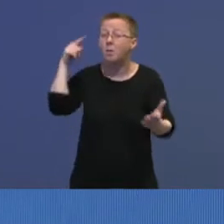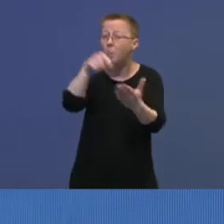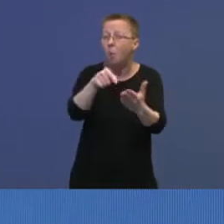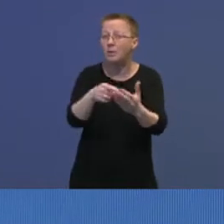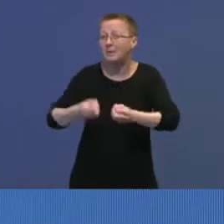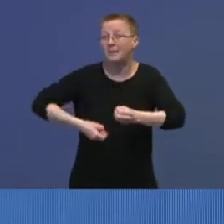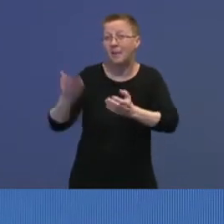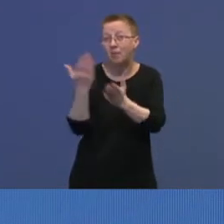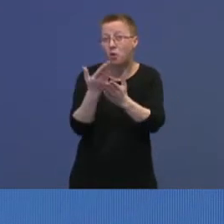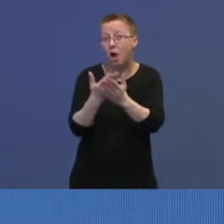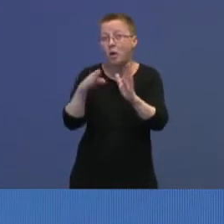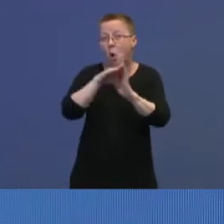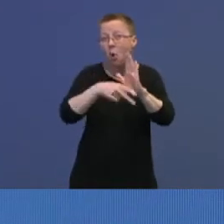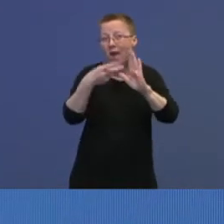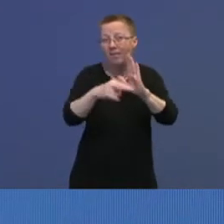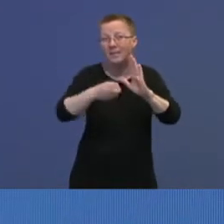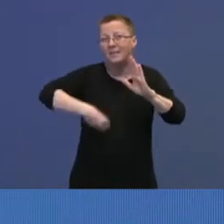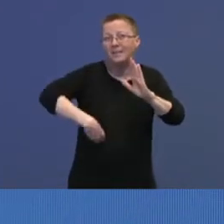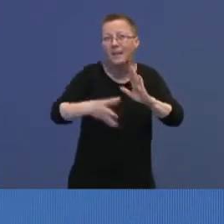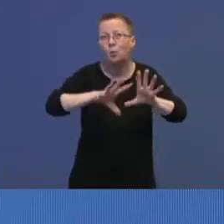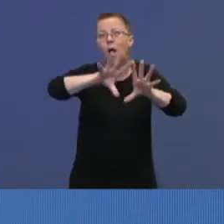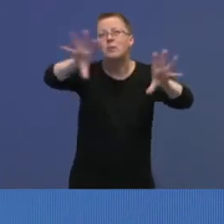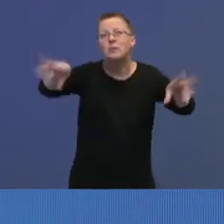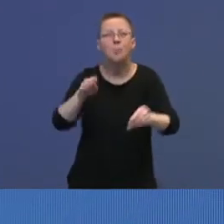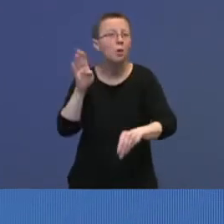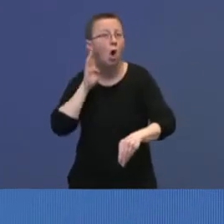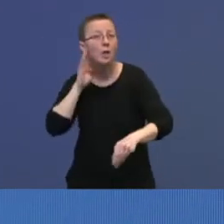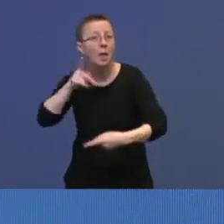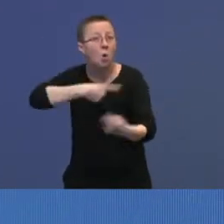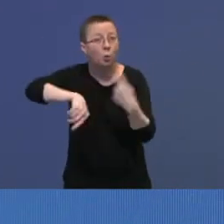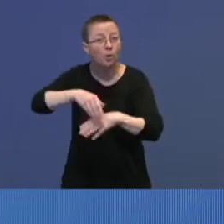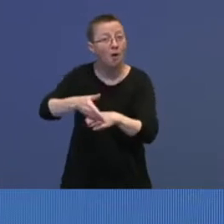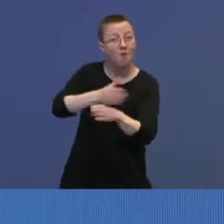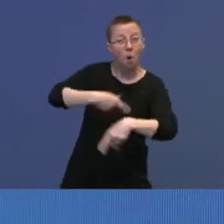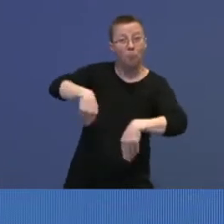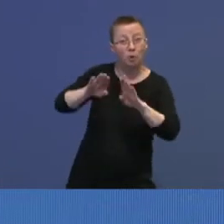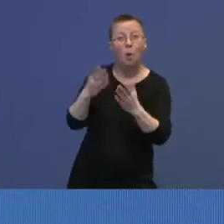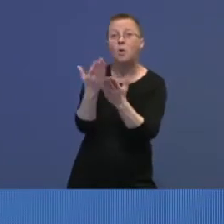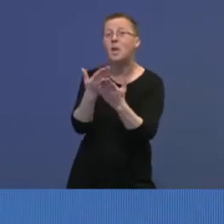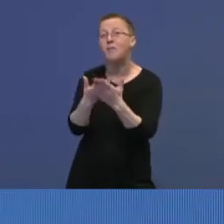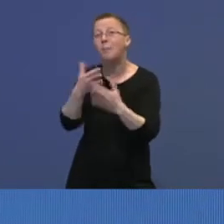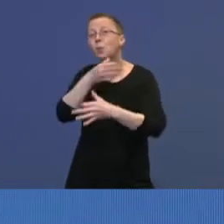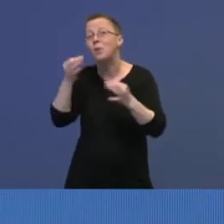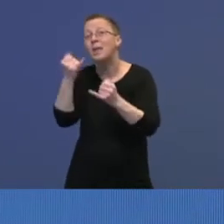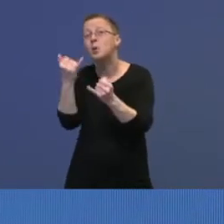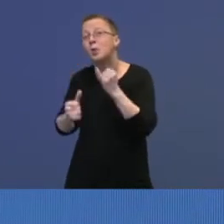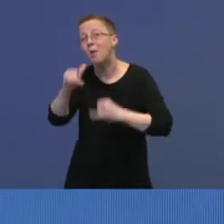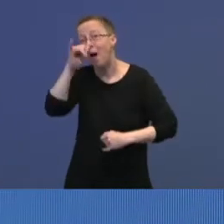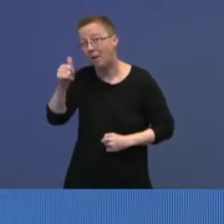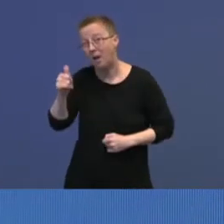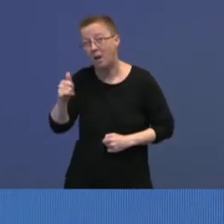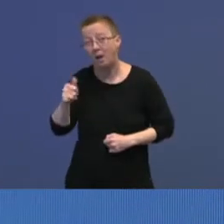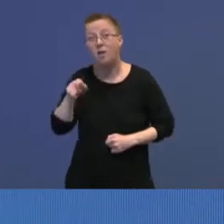sende forslagene til lovendringer ut på en samlet høring før påske, og fremme forslagene for Stortinget i slutten av april. Her